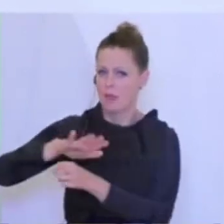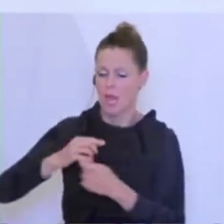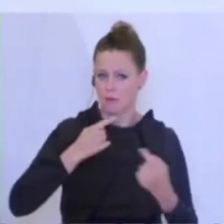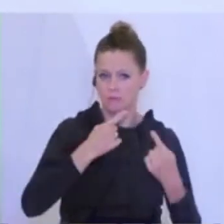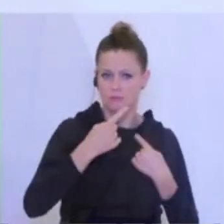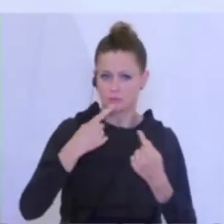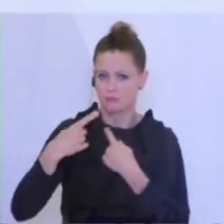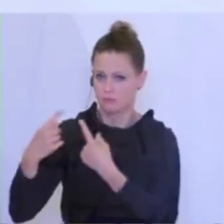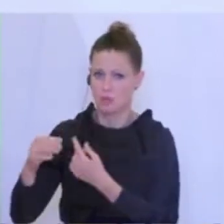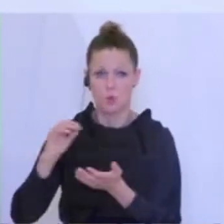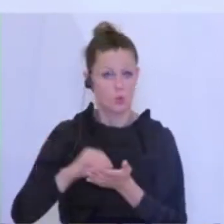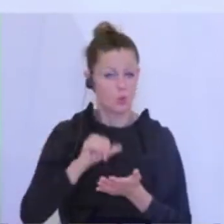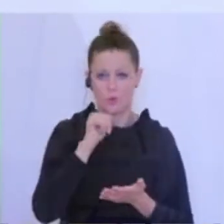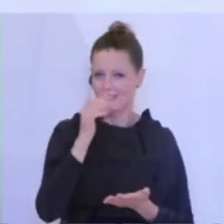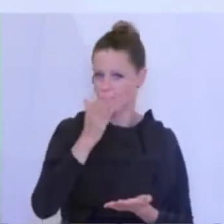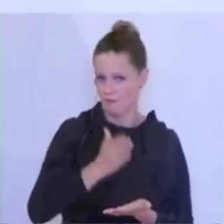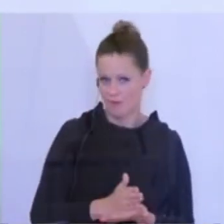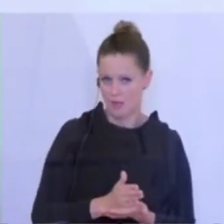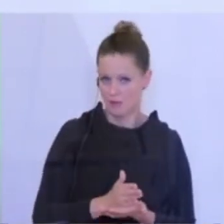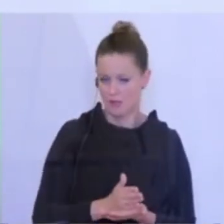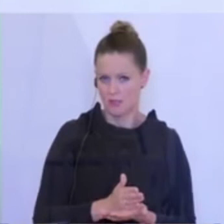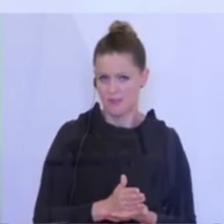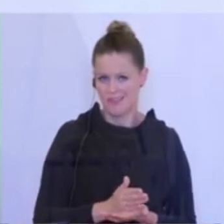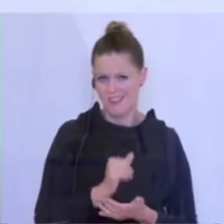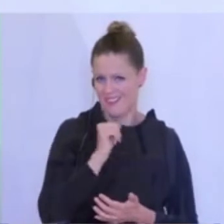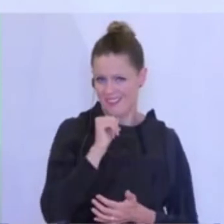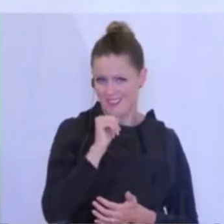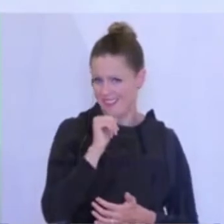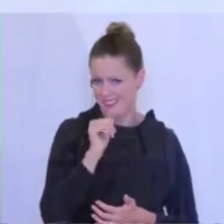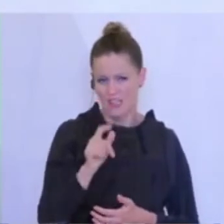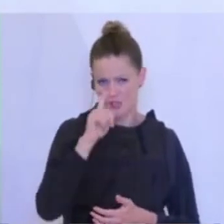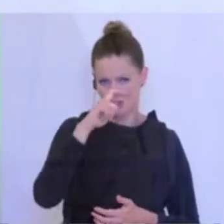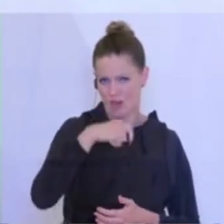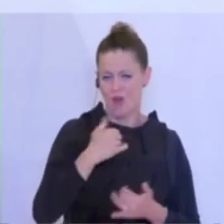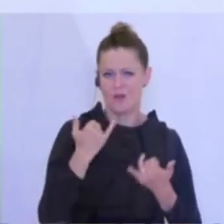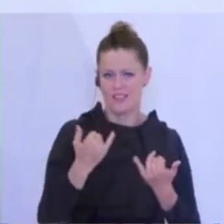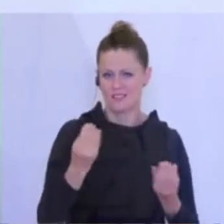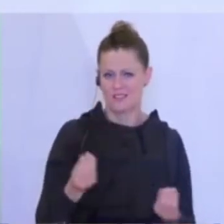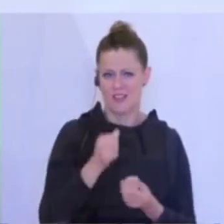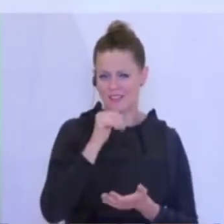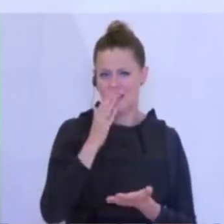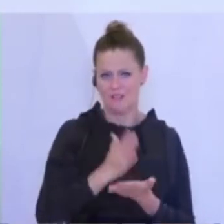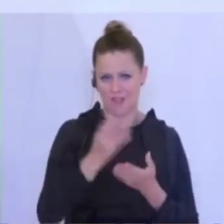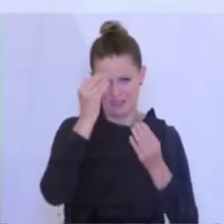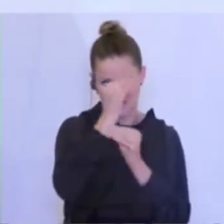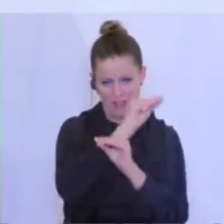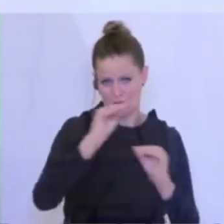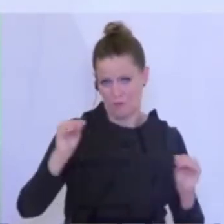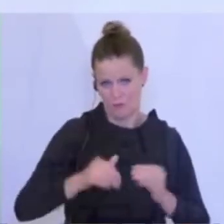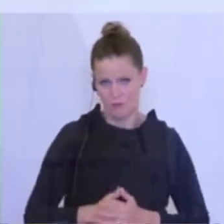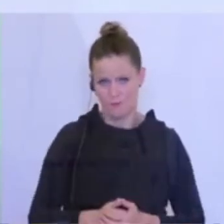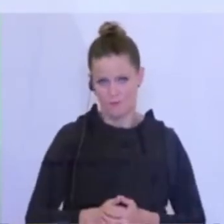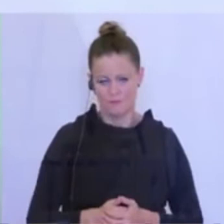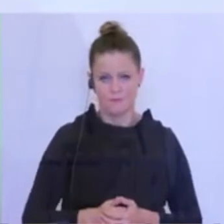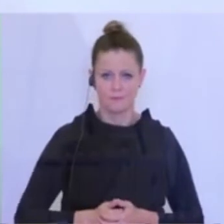Die sind noch nicht fertig und das wäre, glaube ich, nicht sehr klug, Unfertiges hier anzukündigen. Das werden gerade